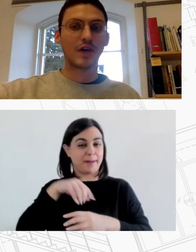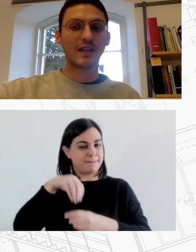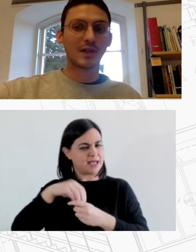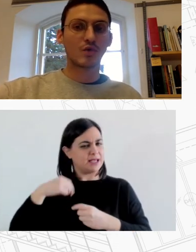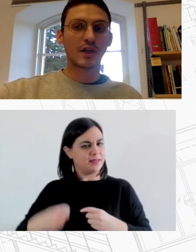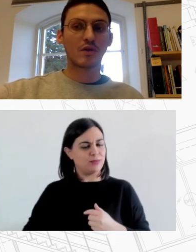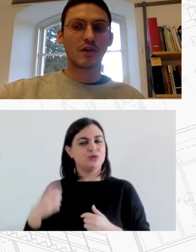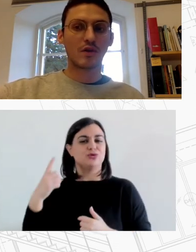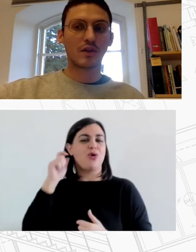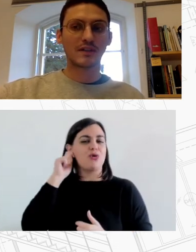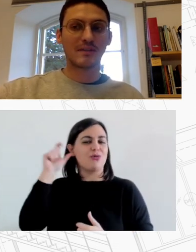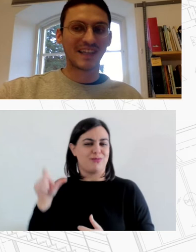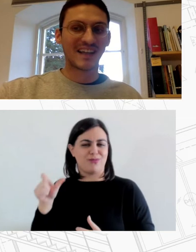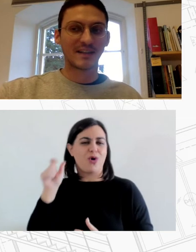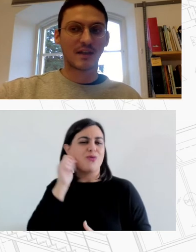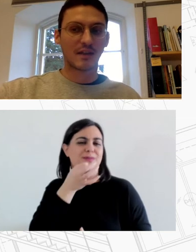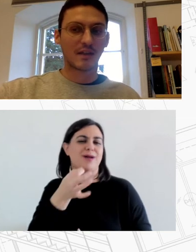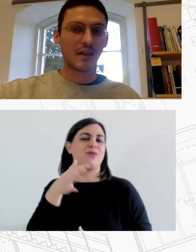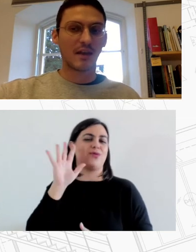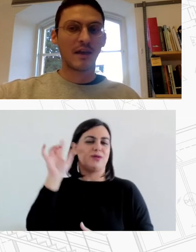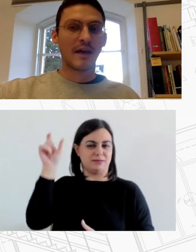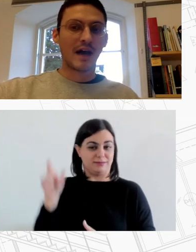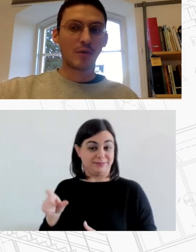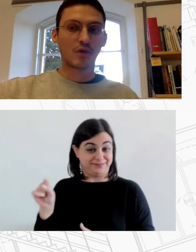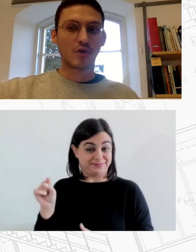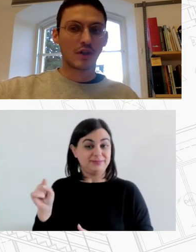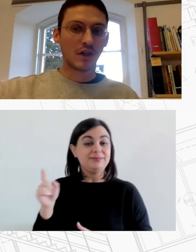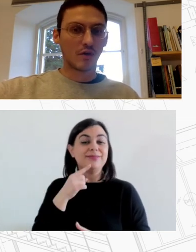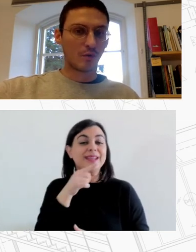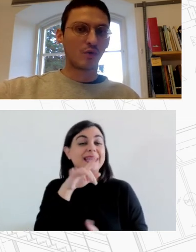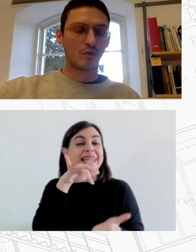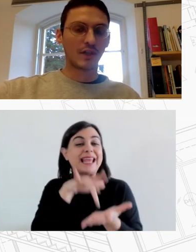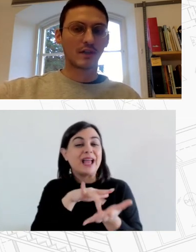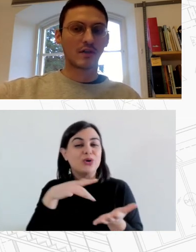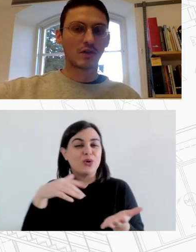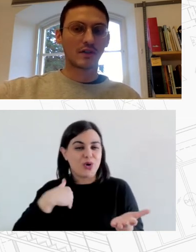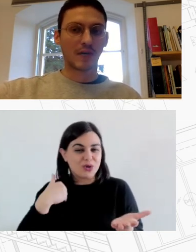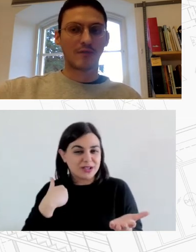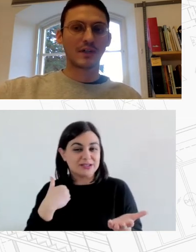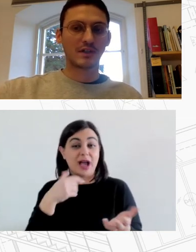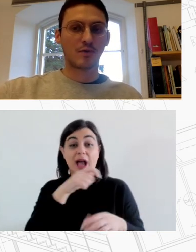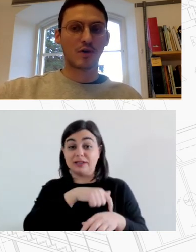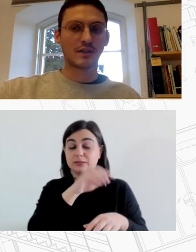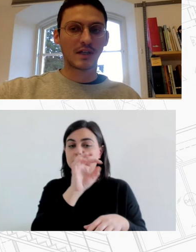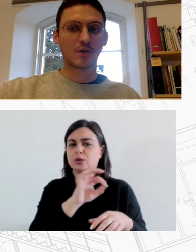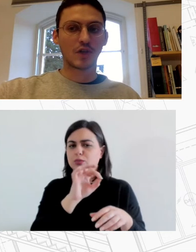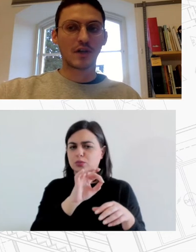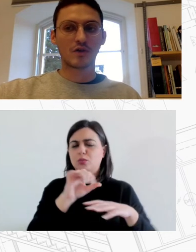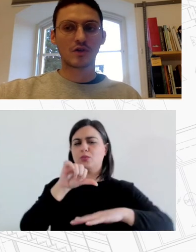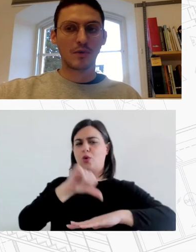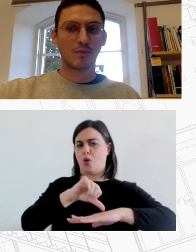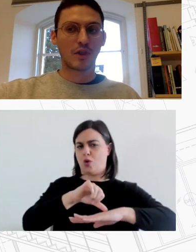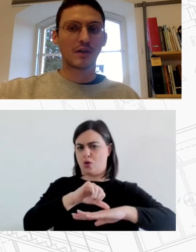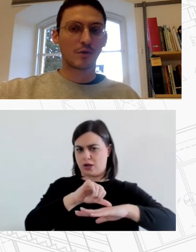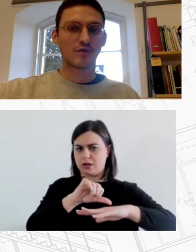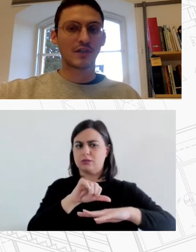ότι το αίτημα του κέντρου κοινότητας να μετεκατασταθεί από το κτίριο που βρίσκεται τώρα στις παρυφές της πόλης σε ένα πιο κεντρικό